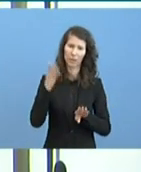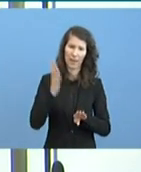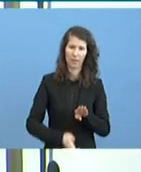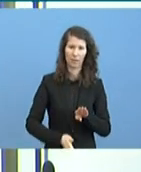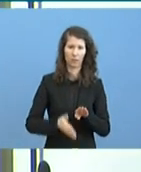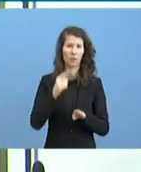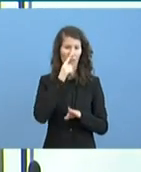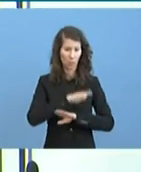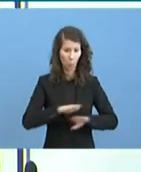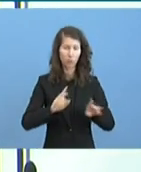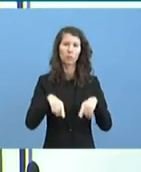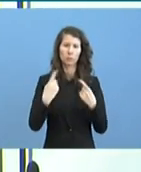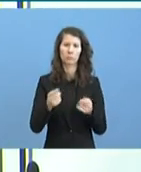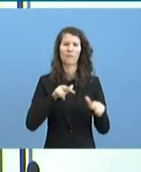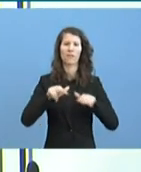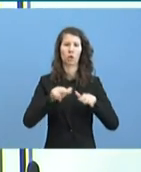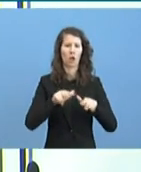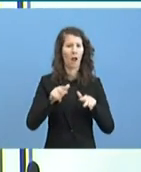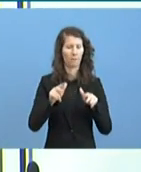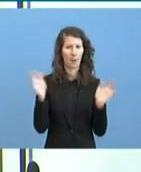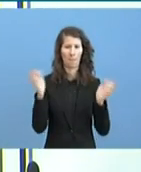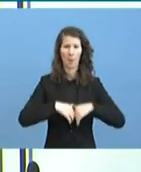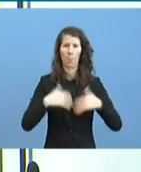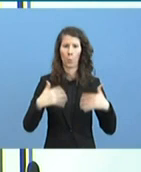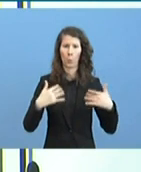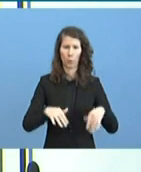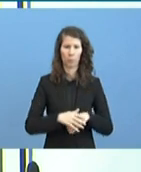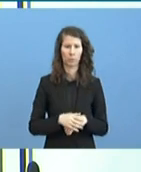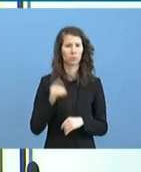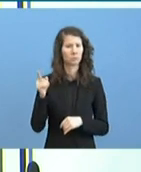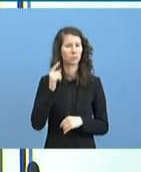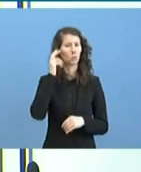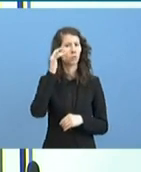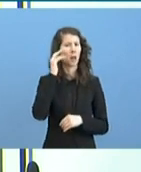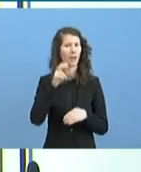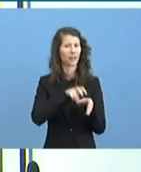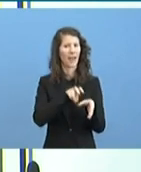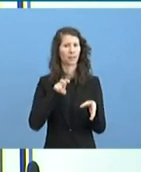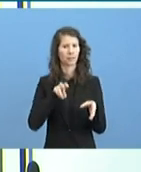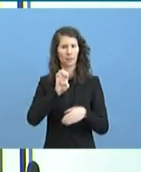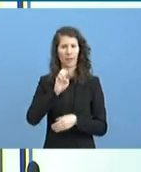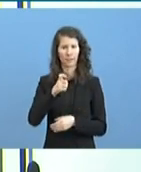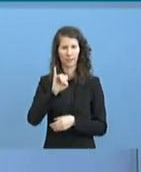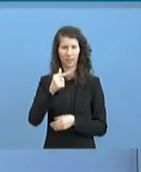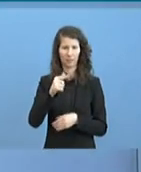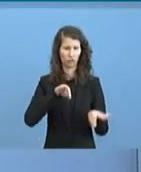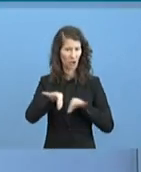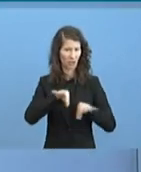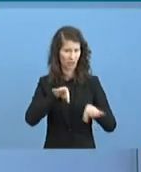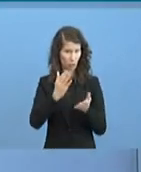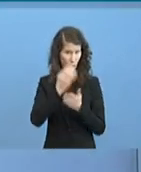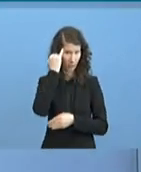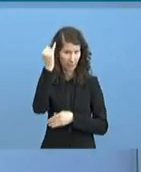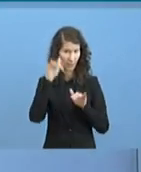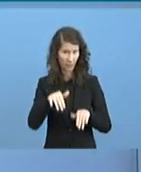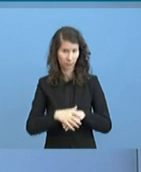der Regierungssprecher? Wie steht man da zu Überlegungen für eine Exit-Strategie? Hat man sowas schon? Also zum einen wird